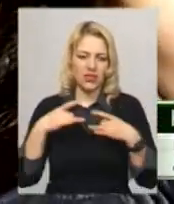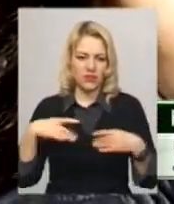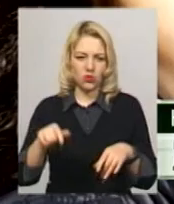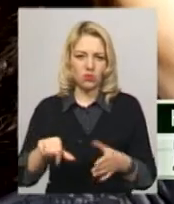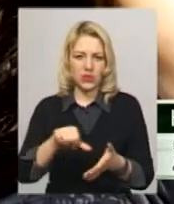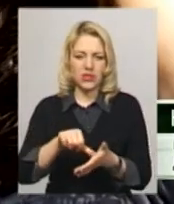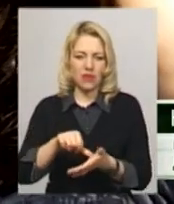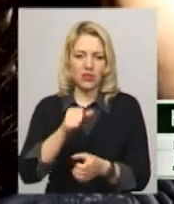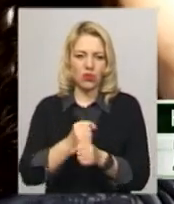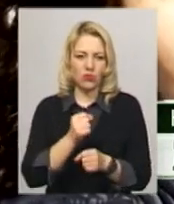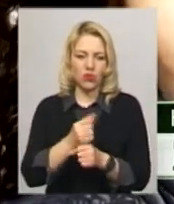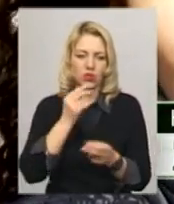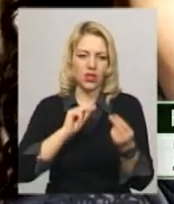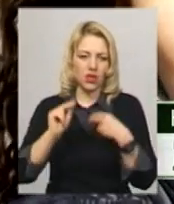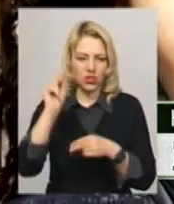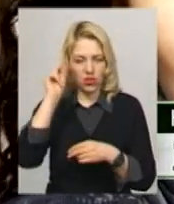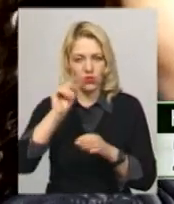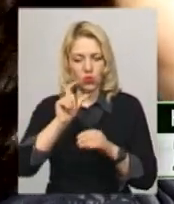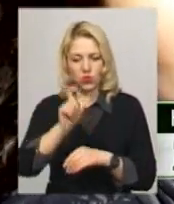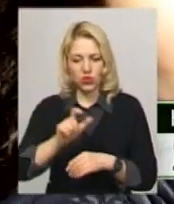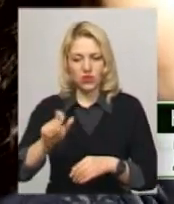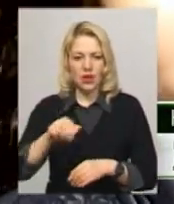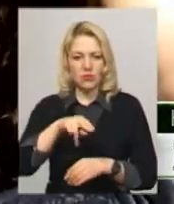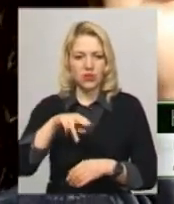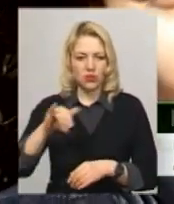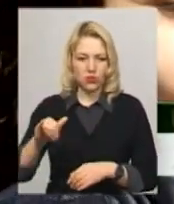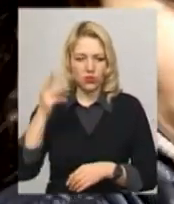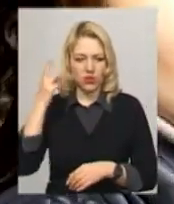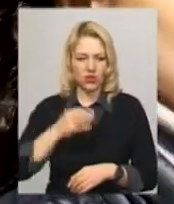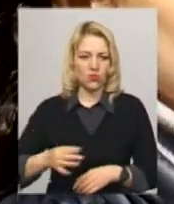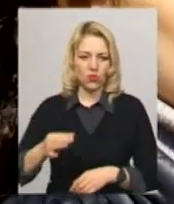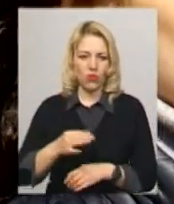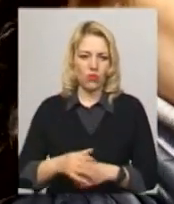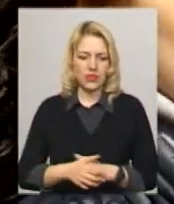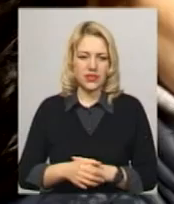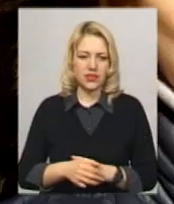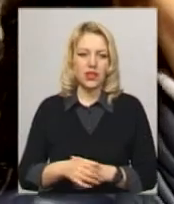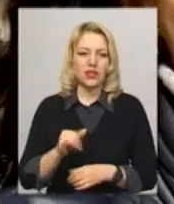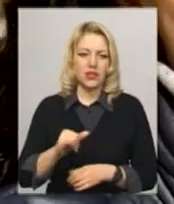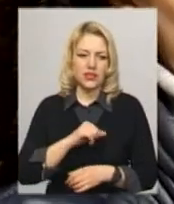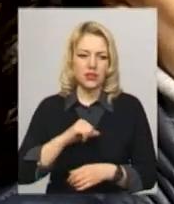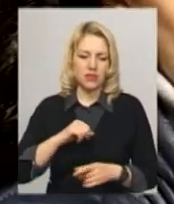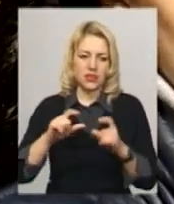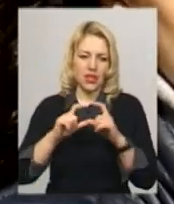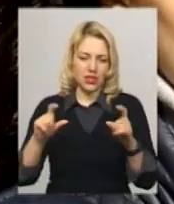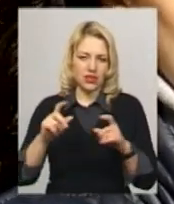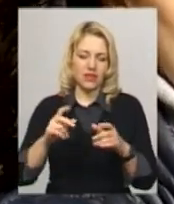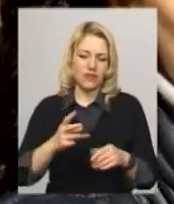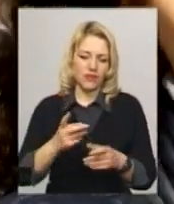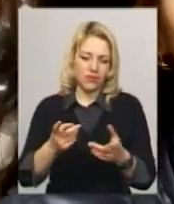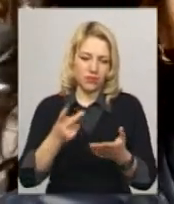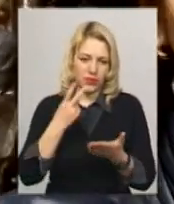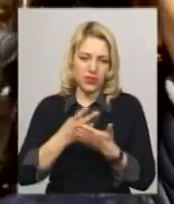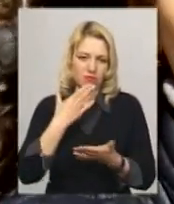роботи кращих учнів професійно-технічних навчальних закладів Хмельницької області. І самі заклади виявили бажання